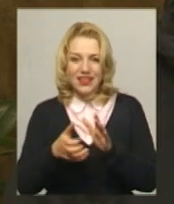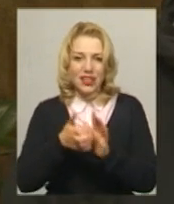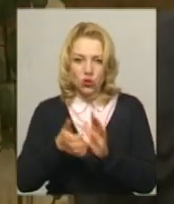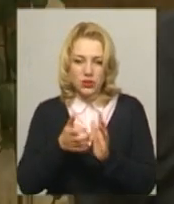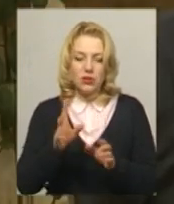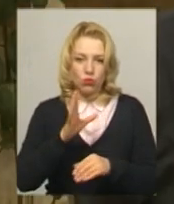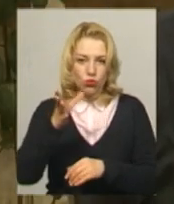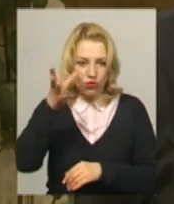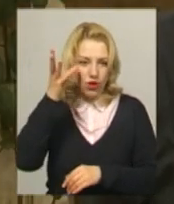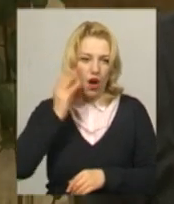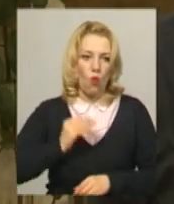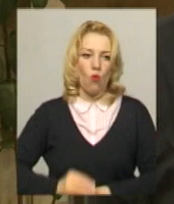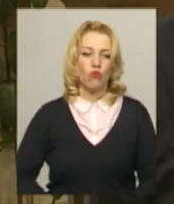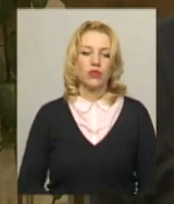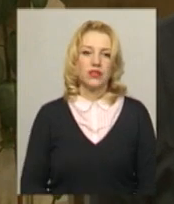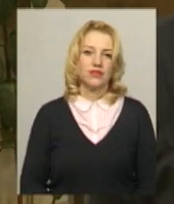враховувати.